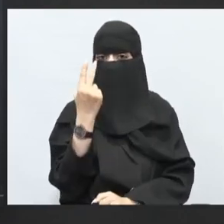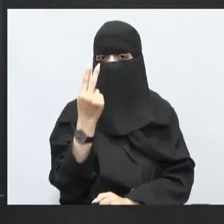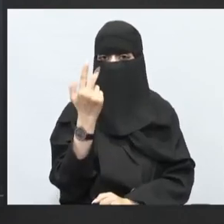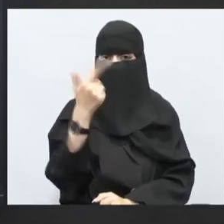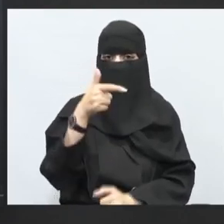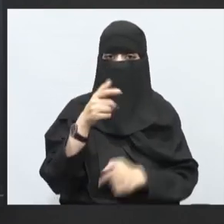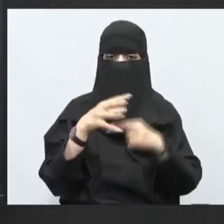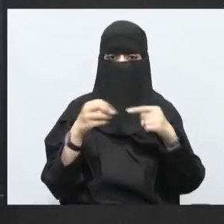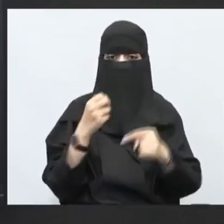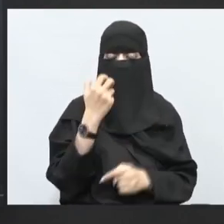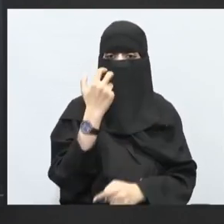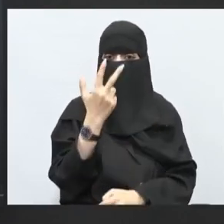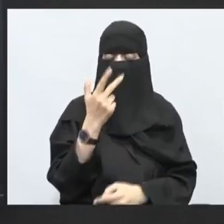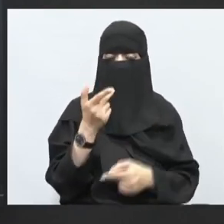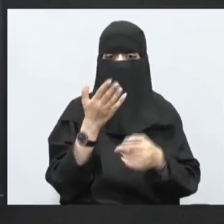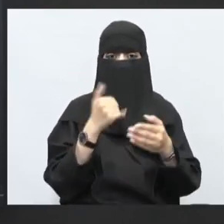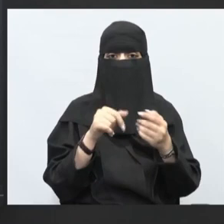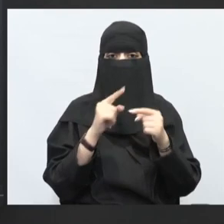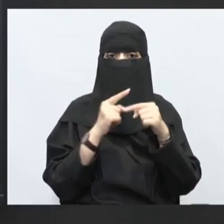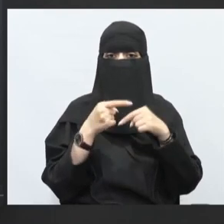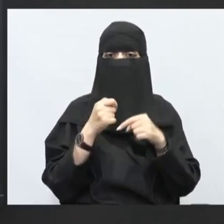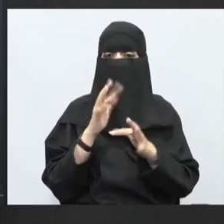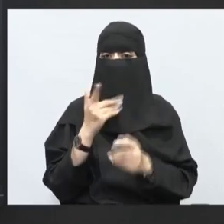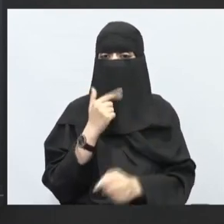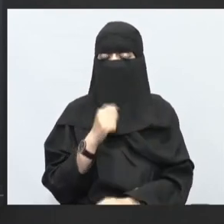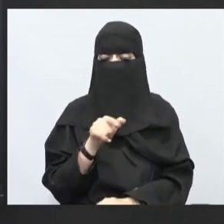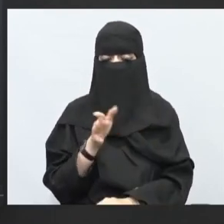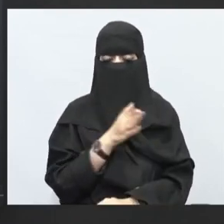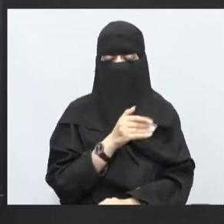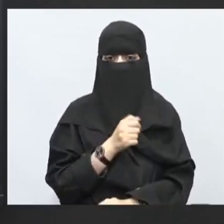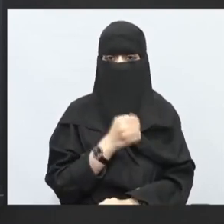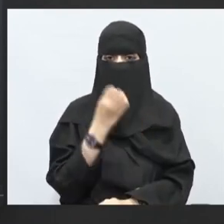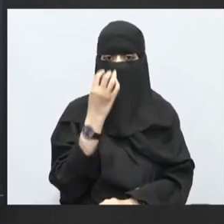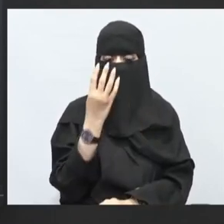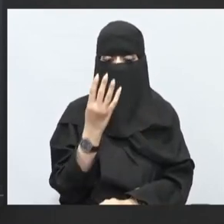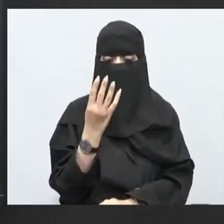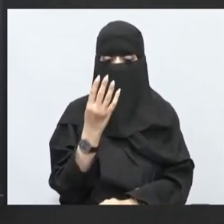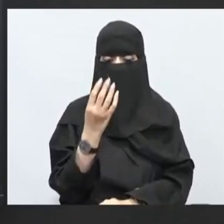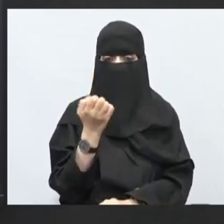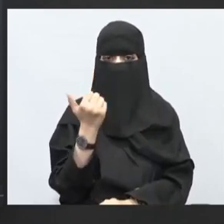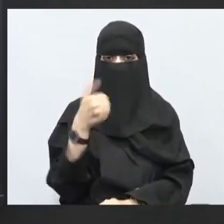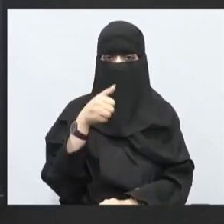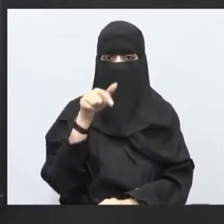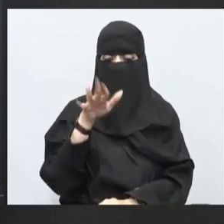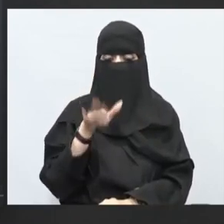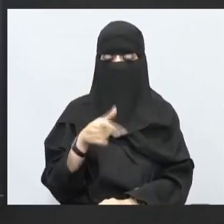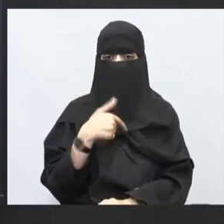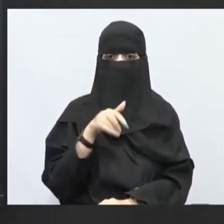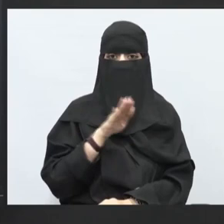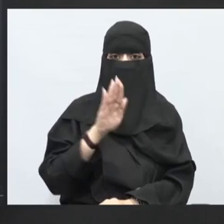ثمانية يطلع على ماذا؟ يطلع منها سناء هذه المعلومة الآن عرفناها بأي طريقة في موجود لبنة